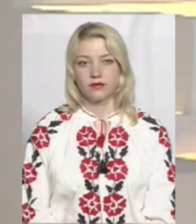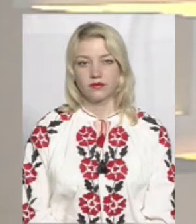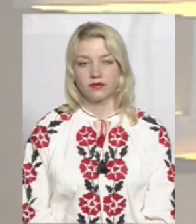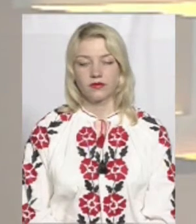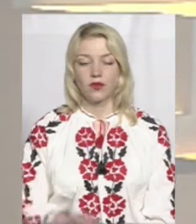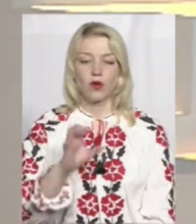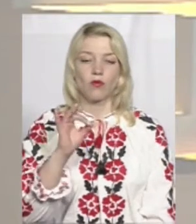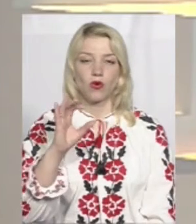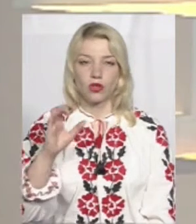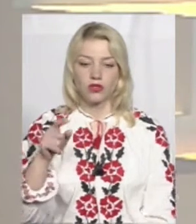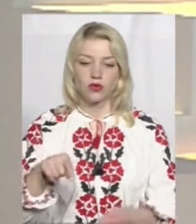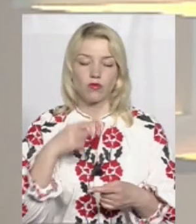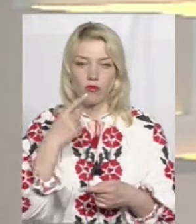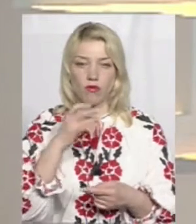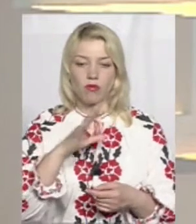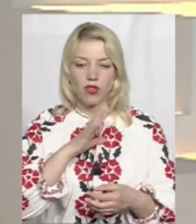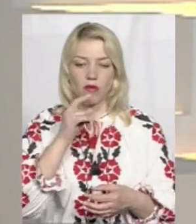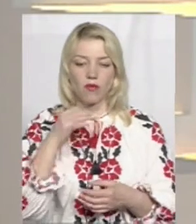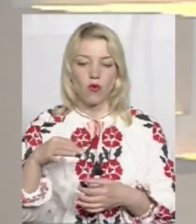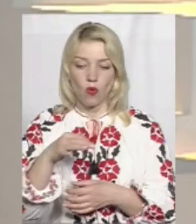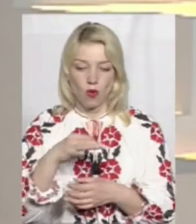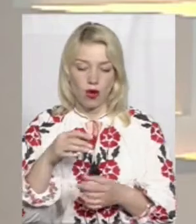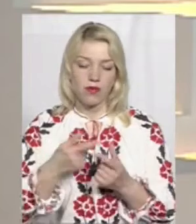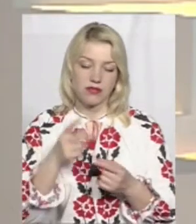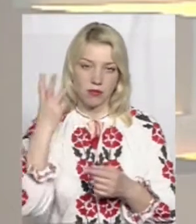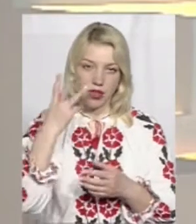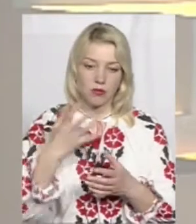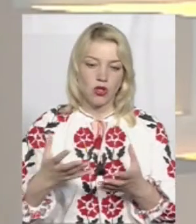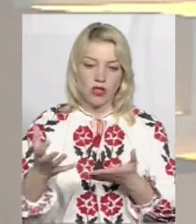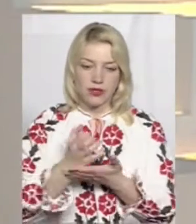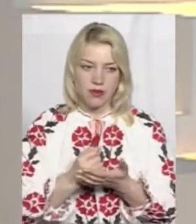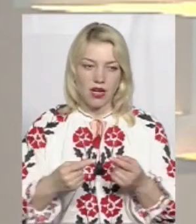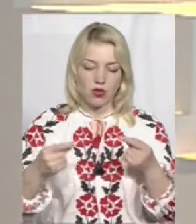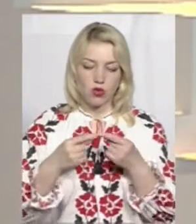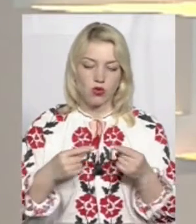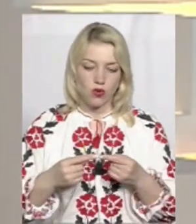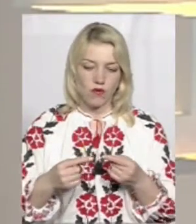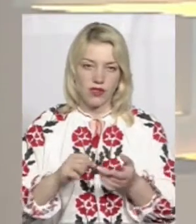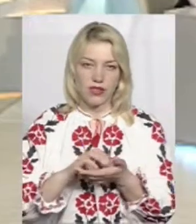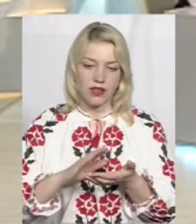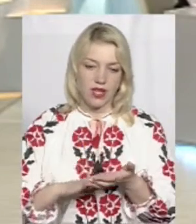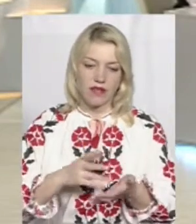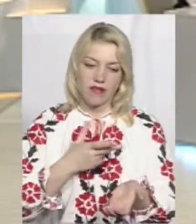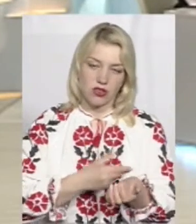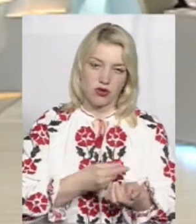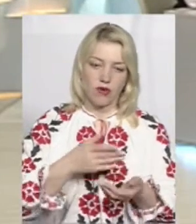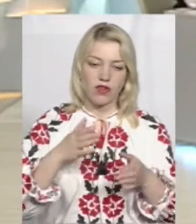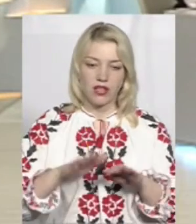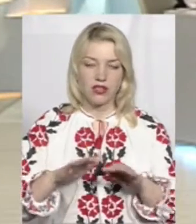Пане Борисе, то йшлося про область. А у Хмельницькому збирали достовірні дані про дітей вакцинованих насправді і на папері?